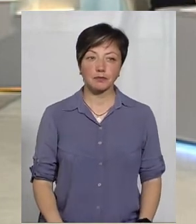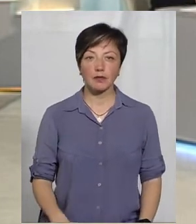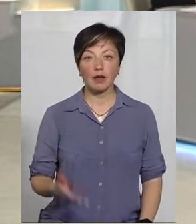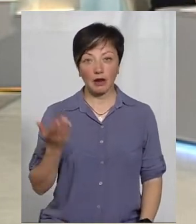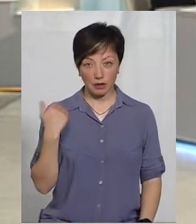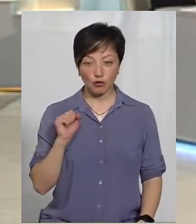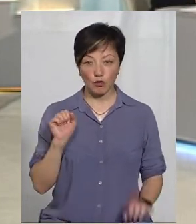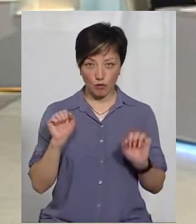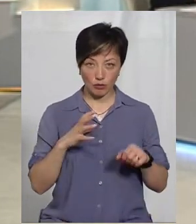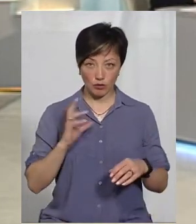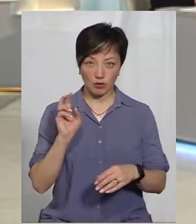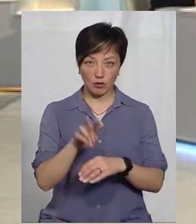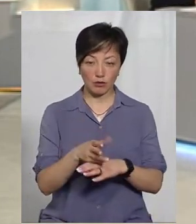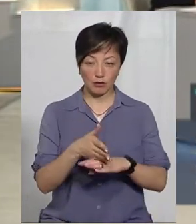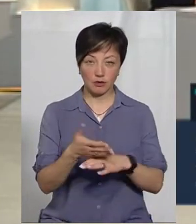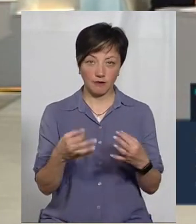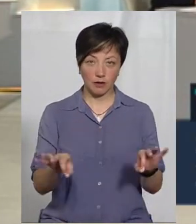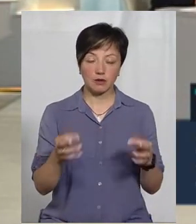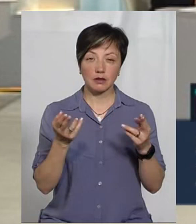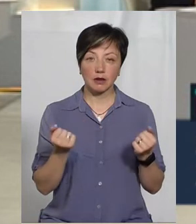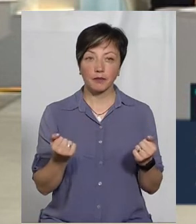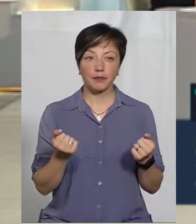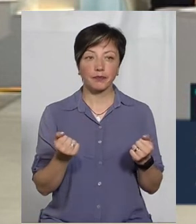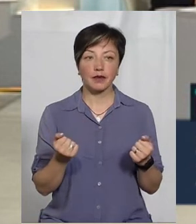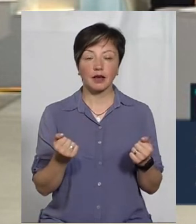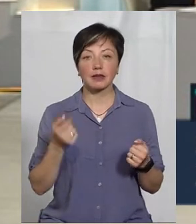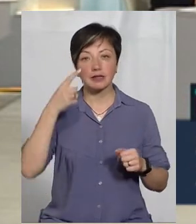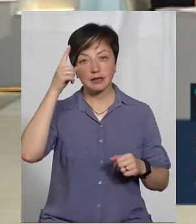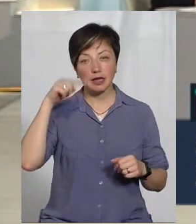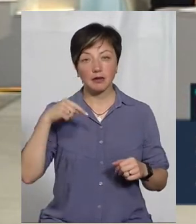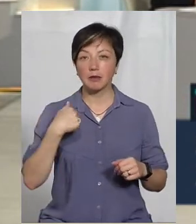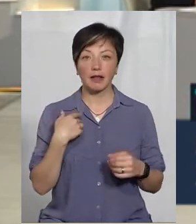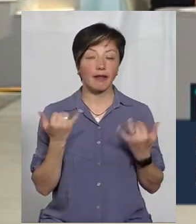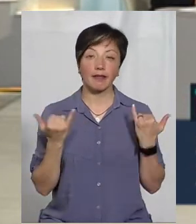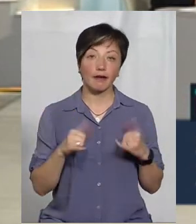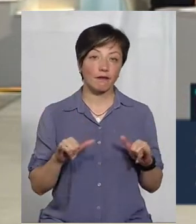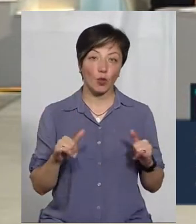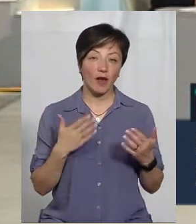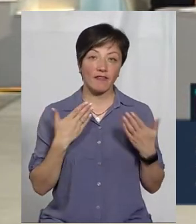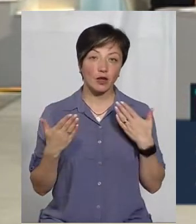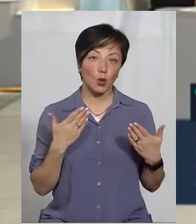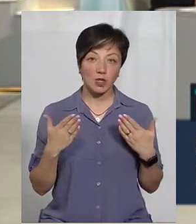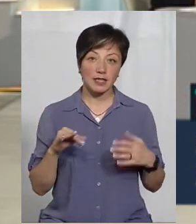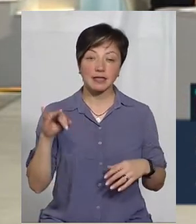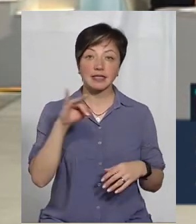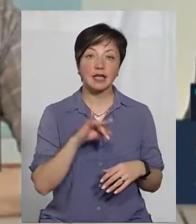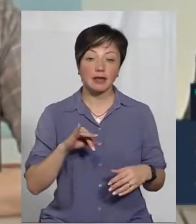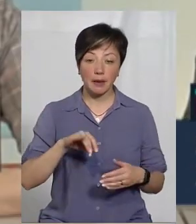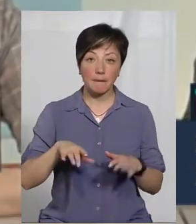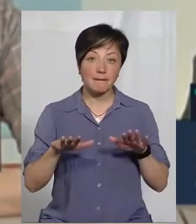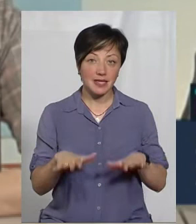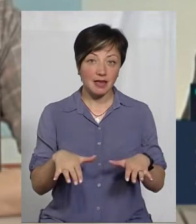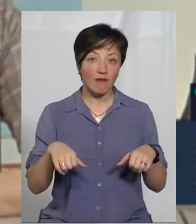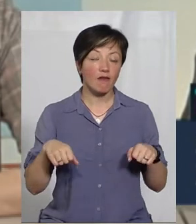заходити? Звісно ж. Тут, знаєте, мене дивує відношення самої Ізяславської